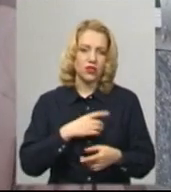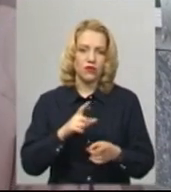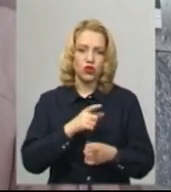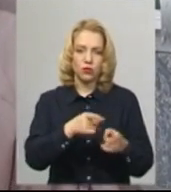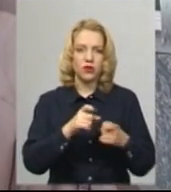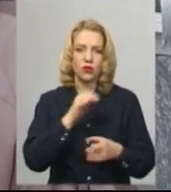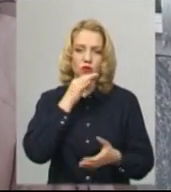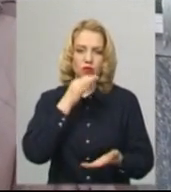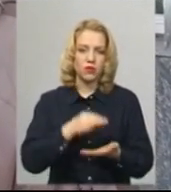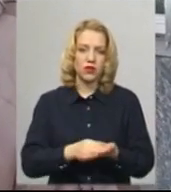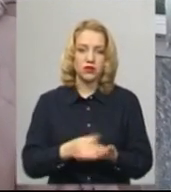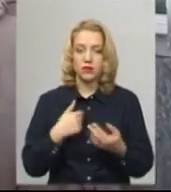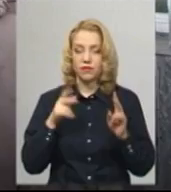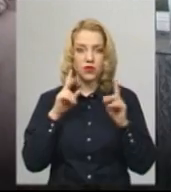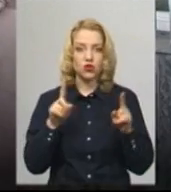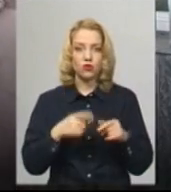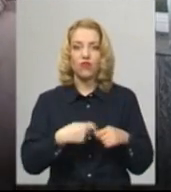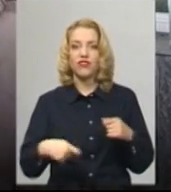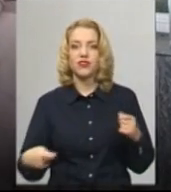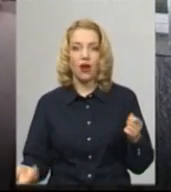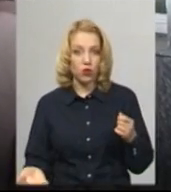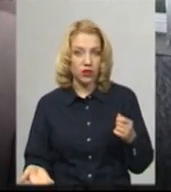відповідальності. Не знаю, чого він відтягує.